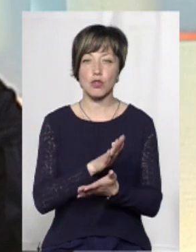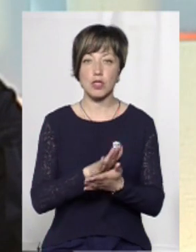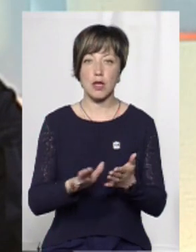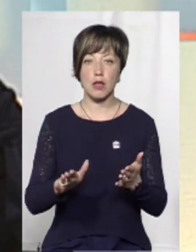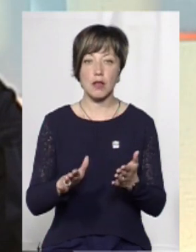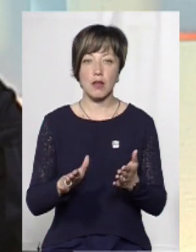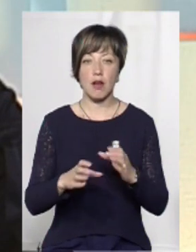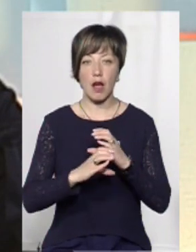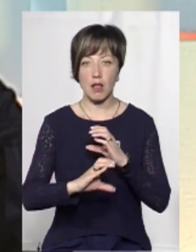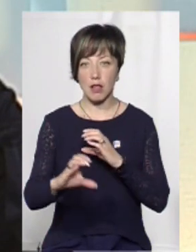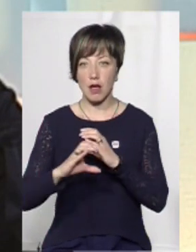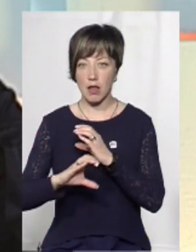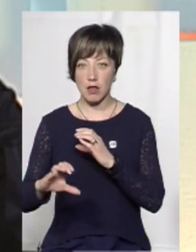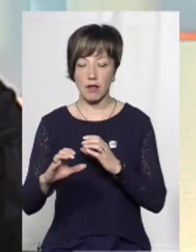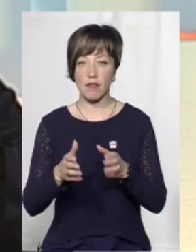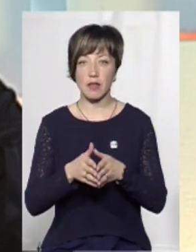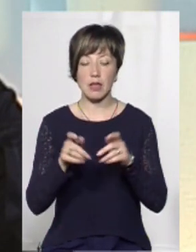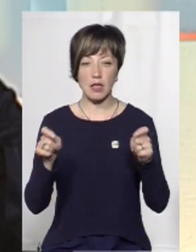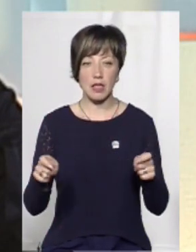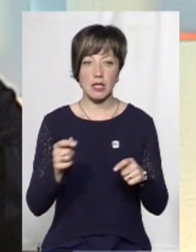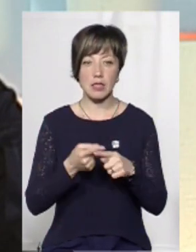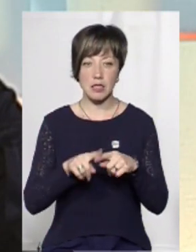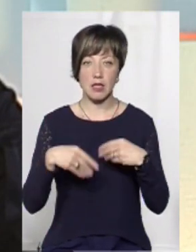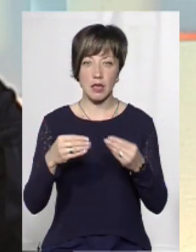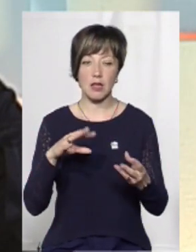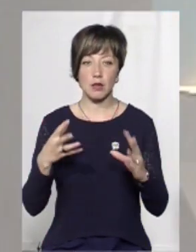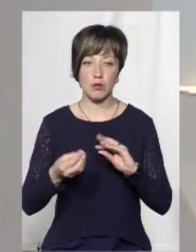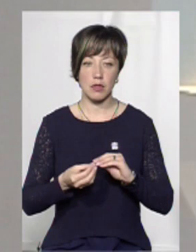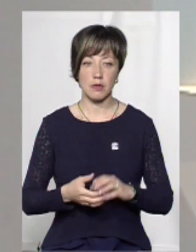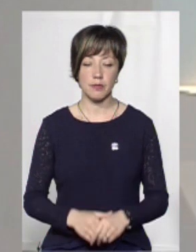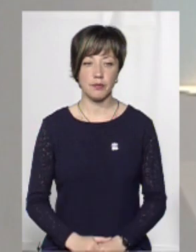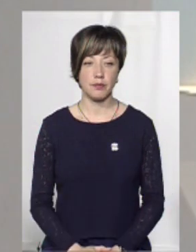відкриті канали водовідвідні, ну і це дає свій результат.